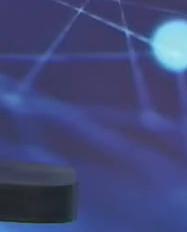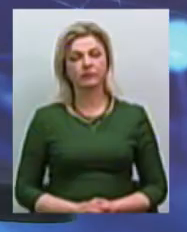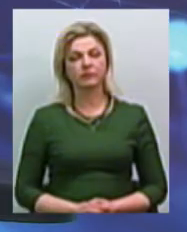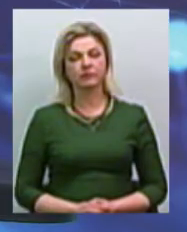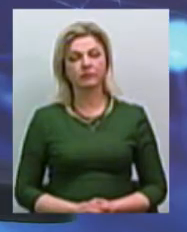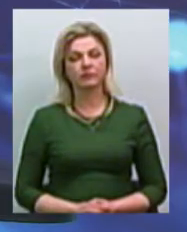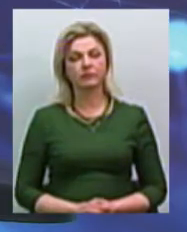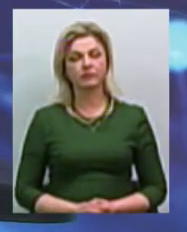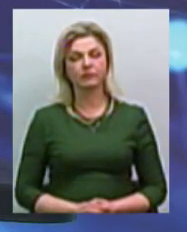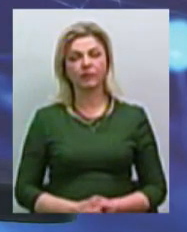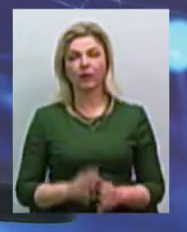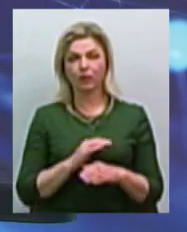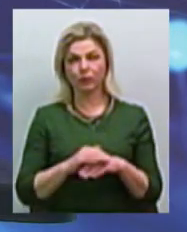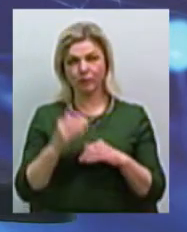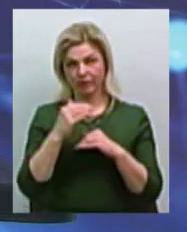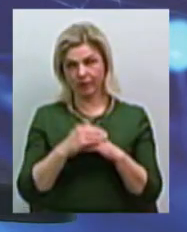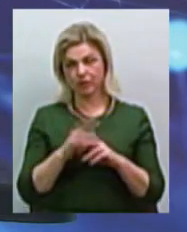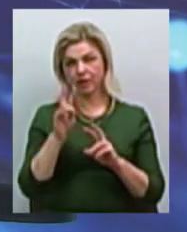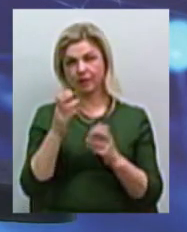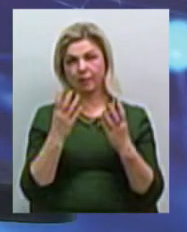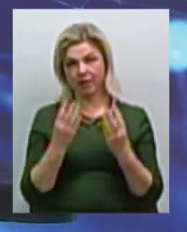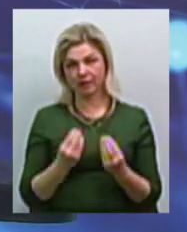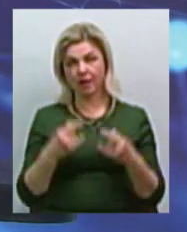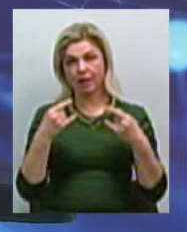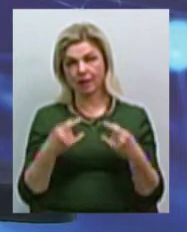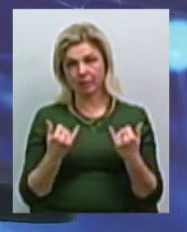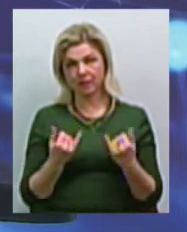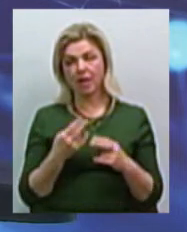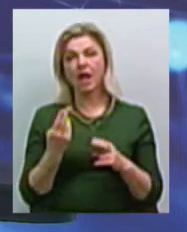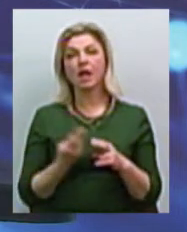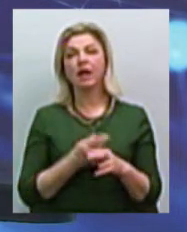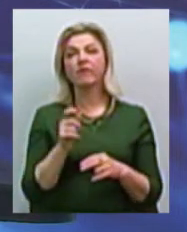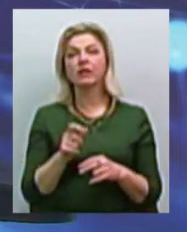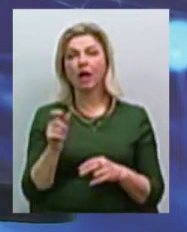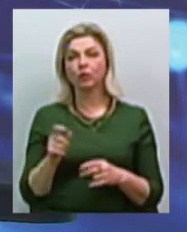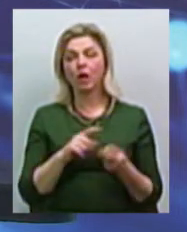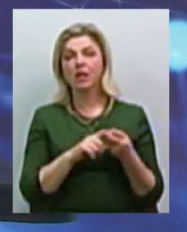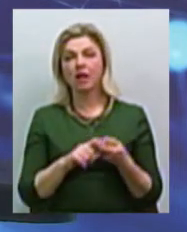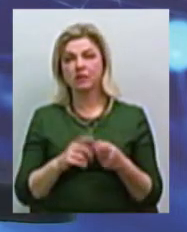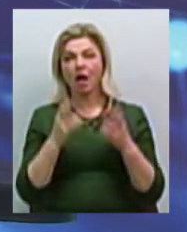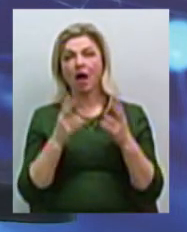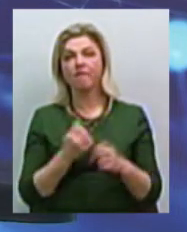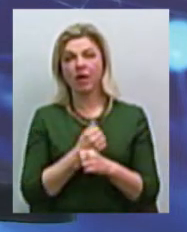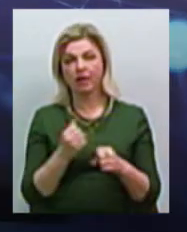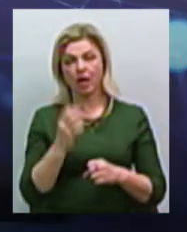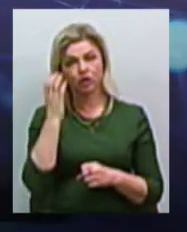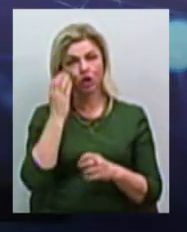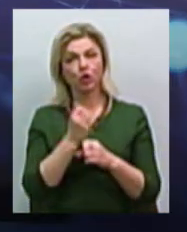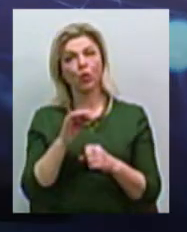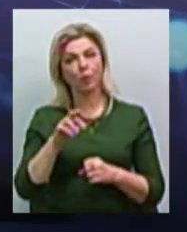Добрий вечір, це тема дня. А тема нашого ефіру – ліквідатори наслідків аварії на Чорнобильської атомної